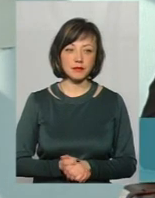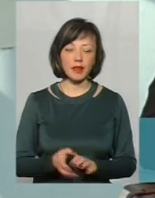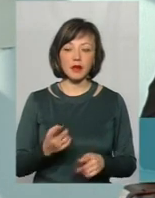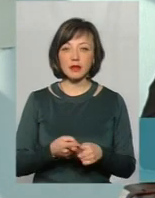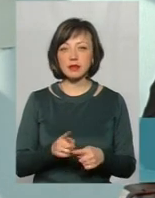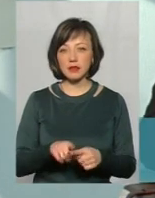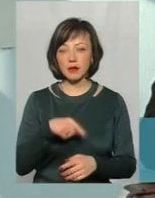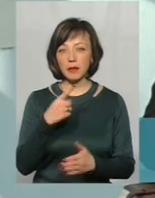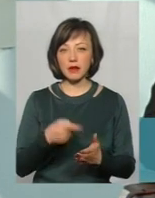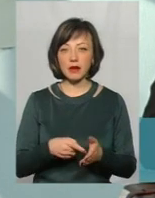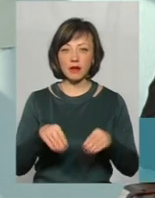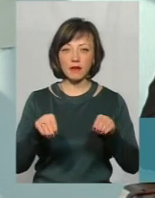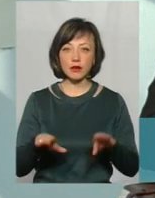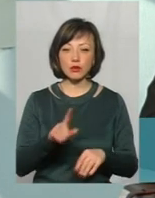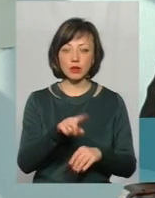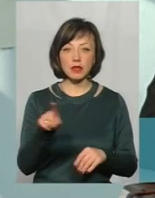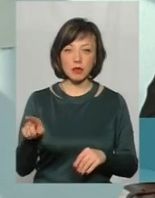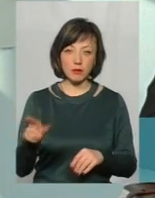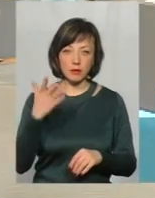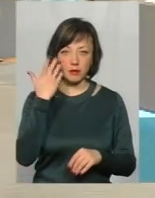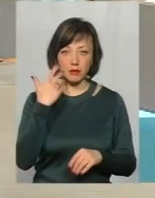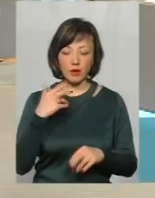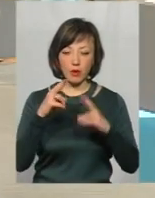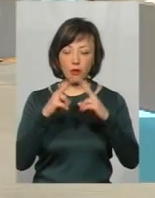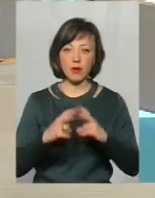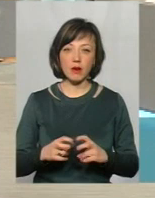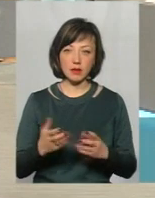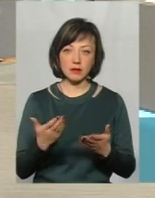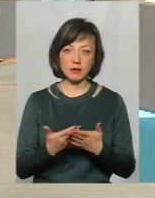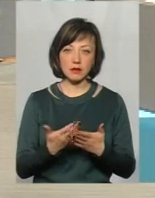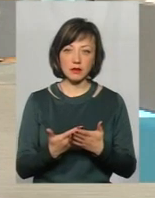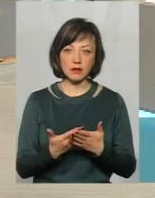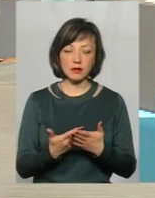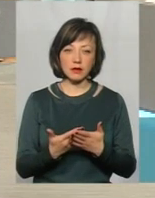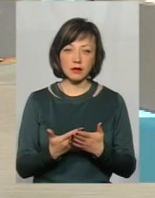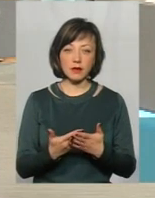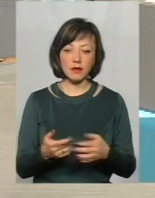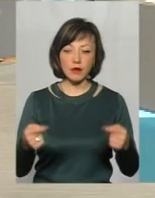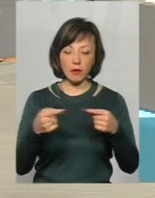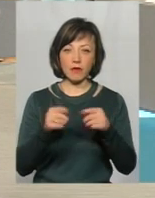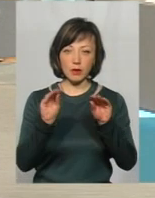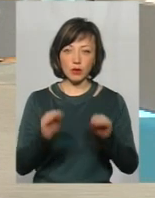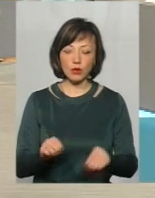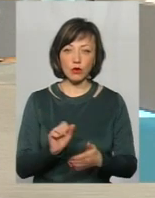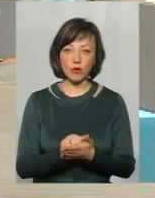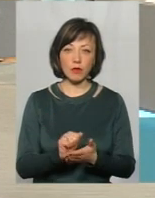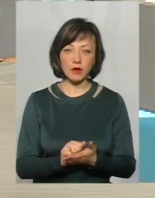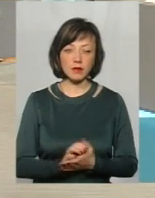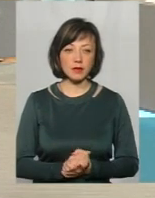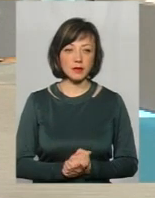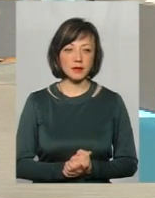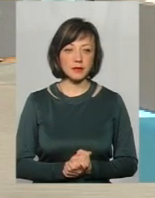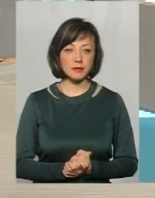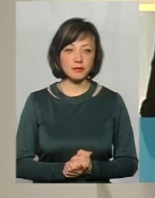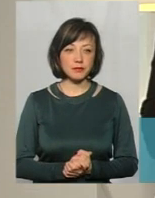вирішується ними при огляді, там, складанні відповідних документів, при огляді тіла, складанні відповідних